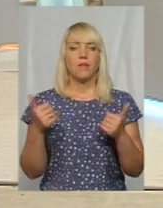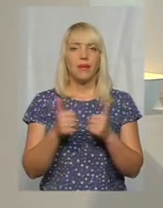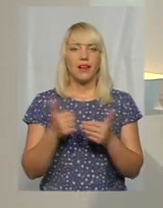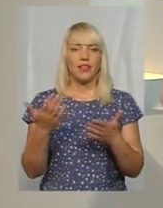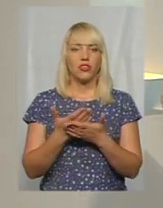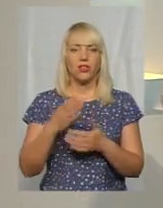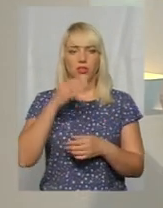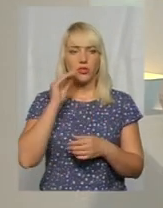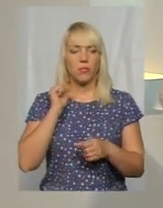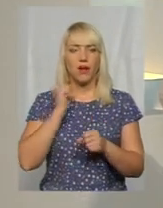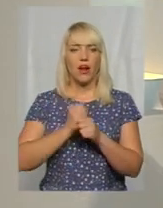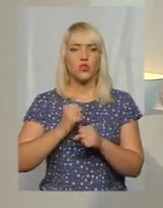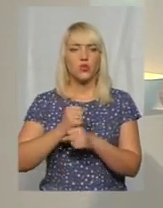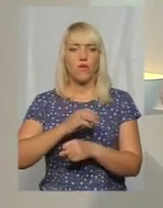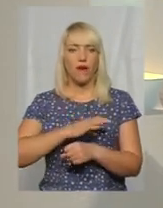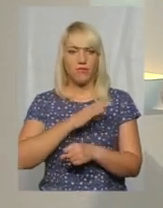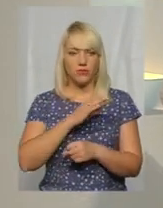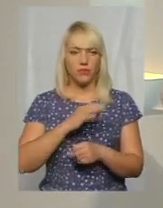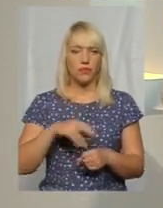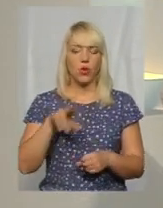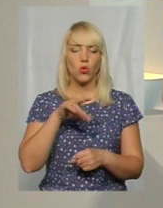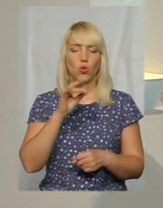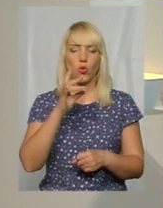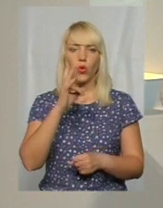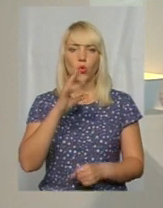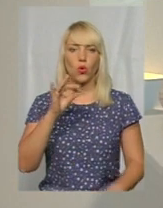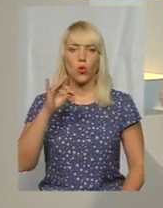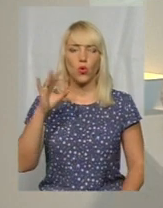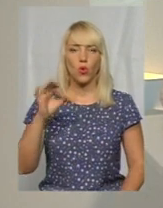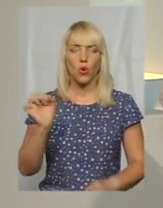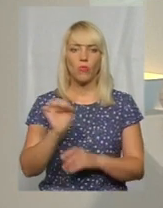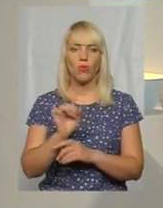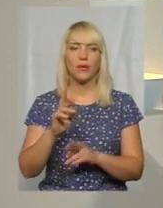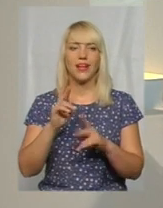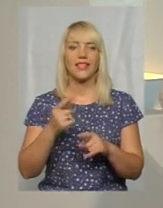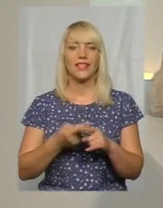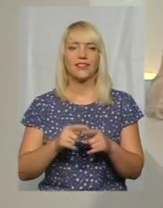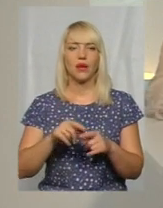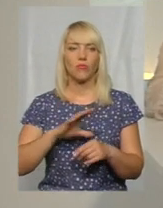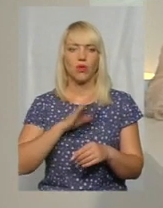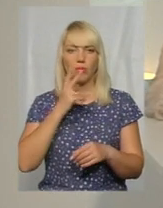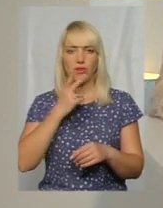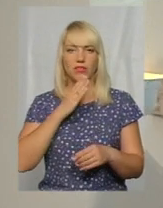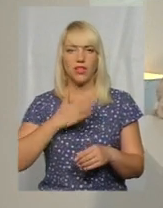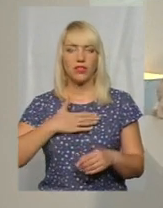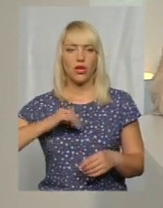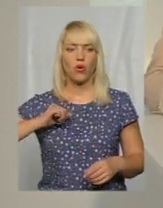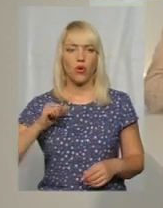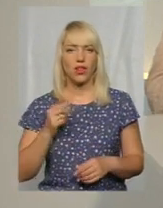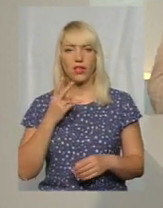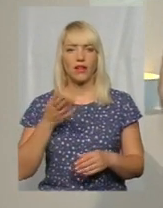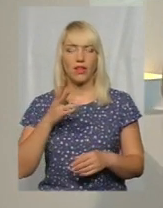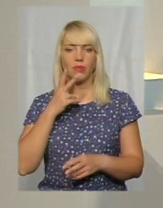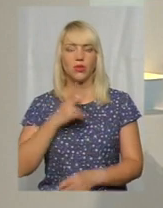працював доноромобіль. І як це було, бачила моя колега Світлана Русіна. Давайте